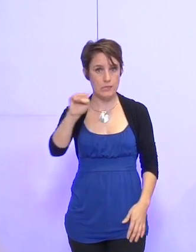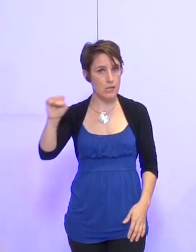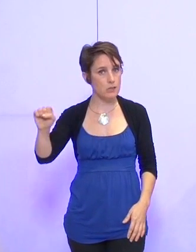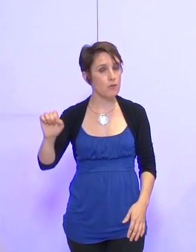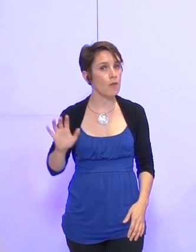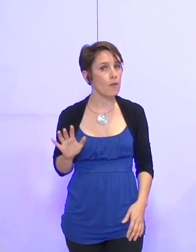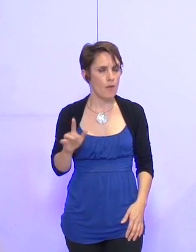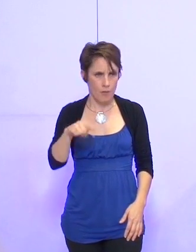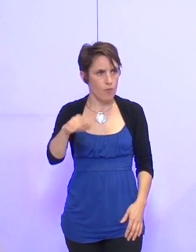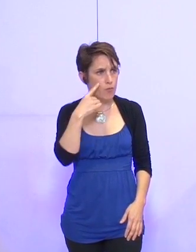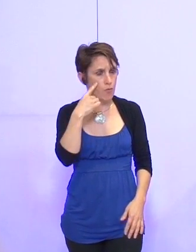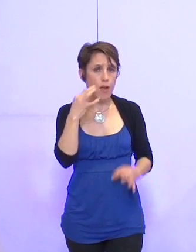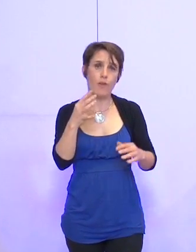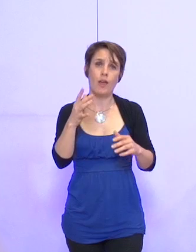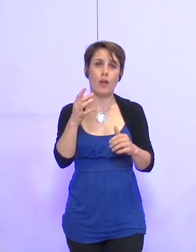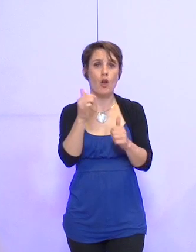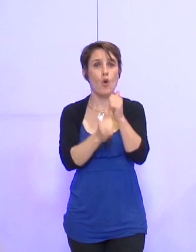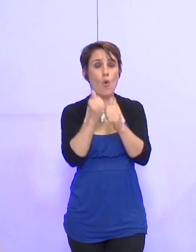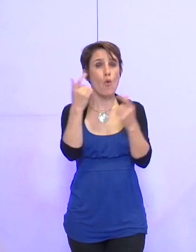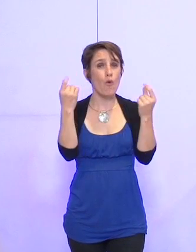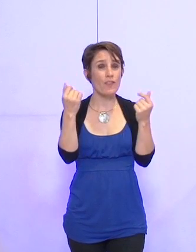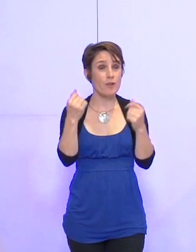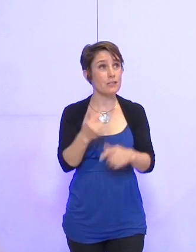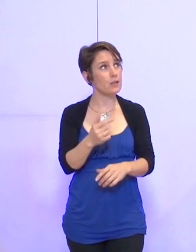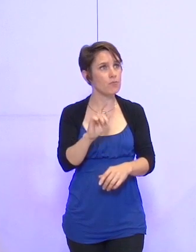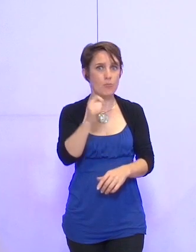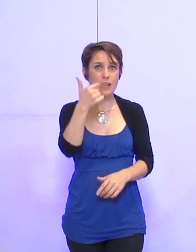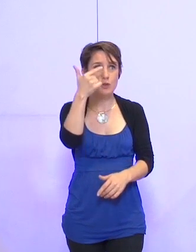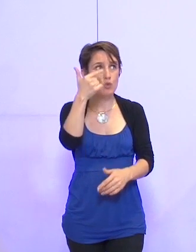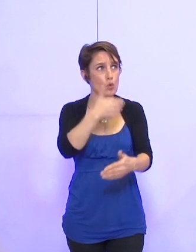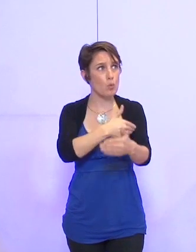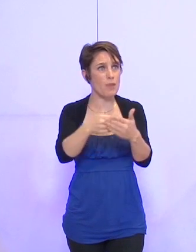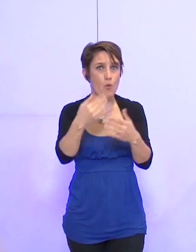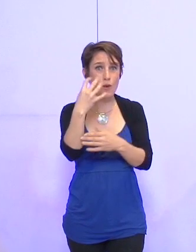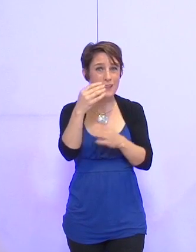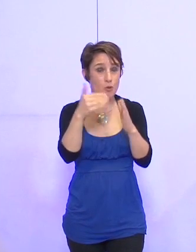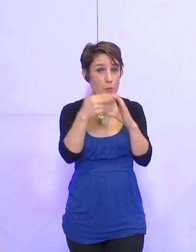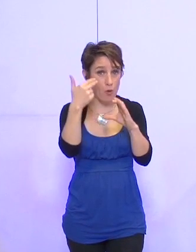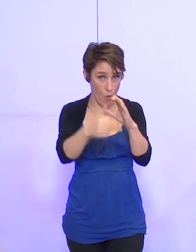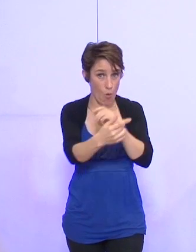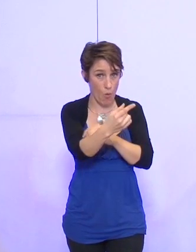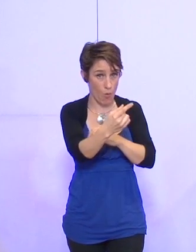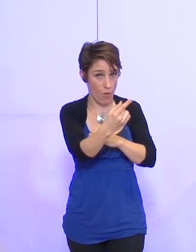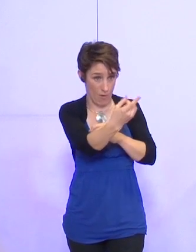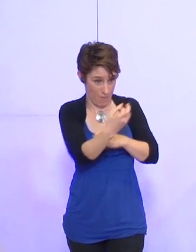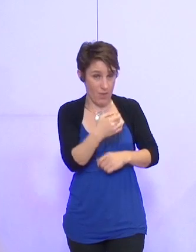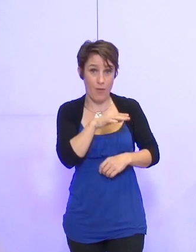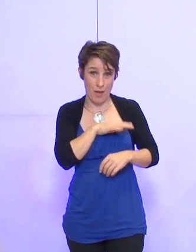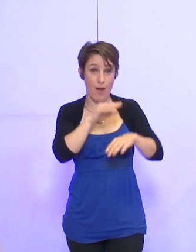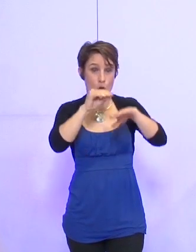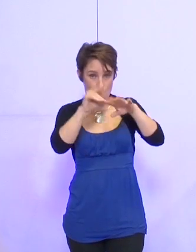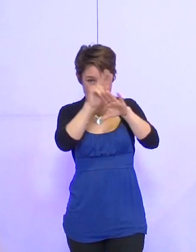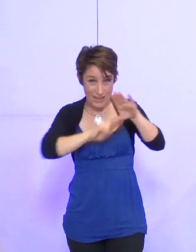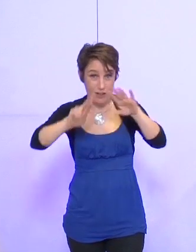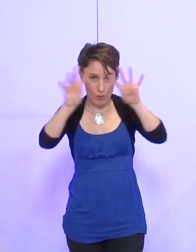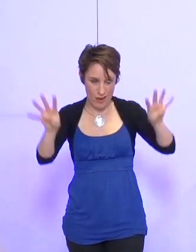dans les concours financiers, quasiment 2,4 millions d'euros sont importés par le conseil régional Rhône